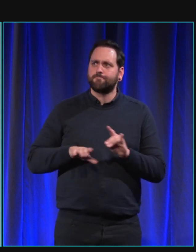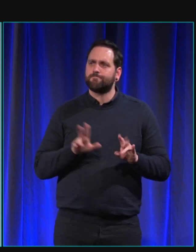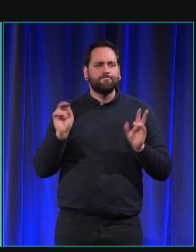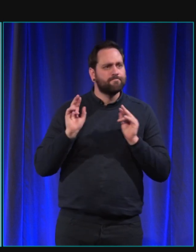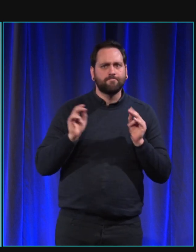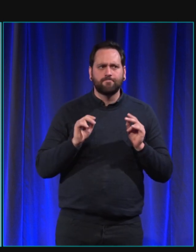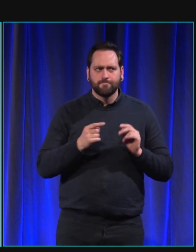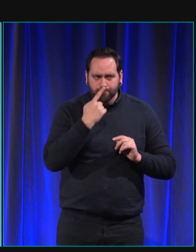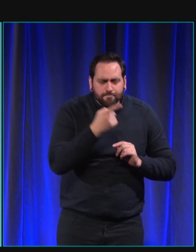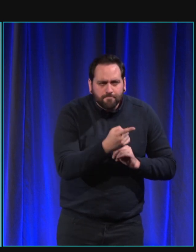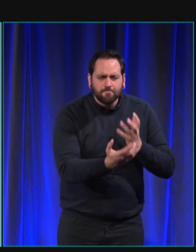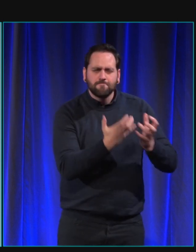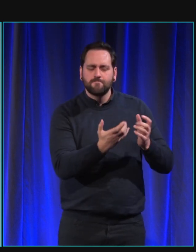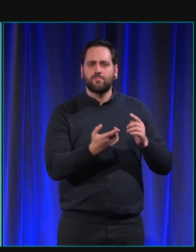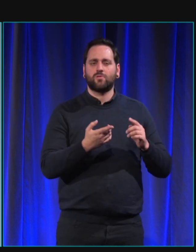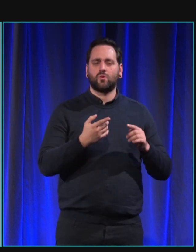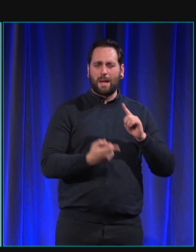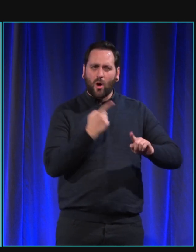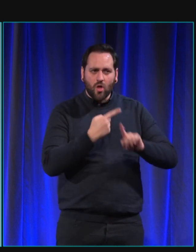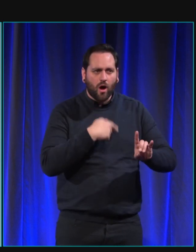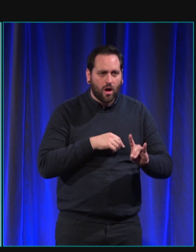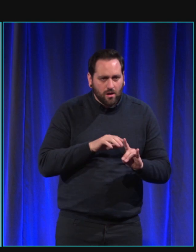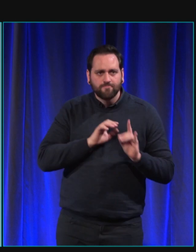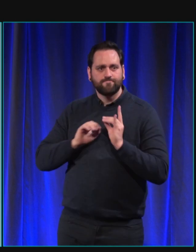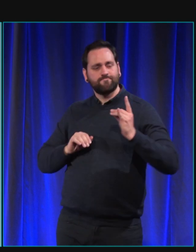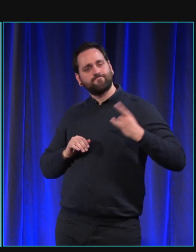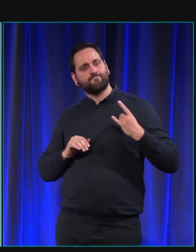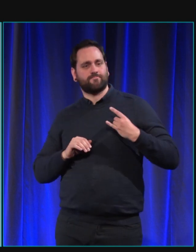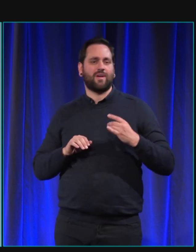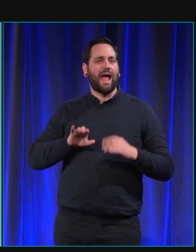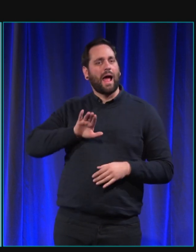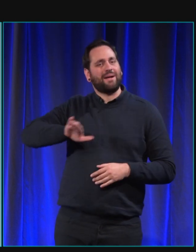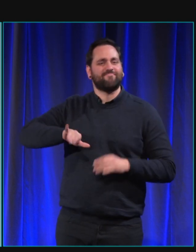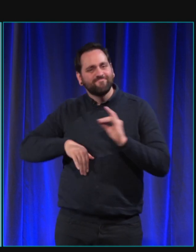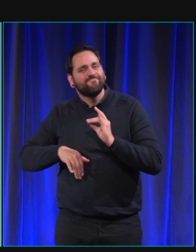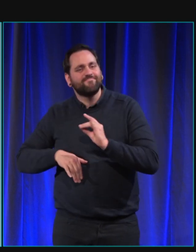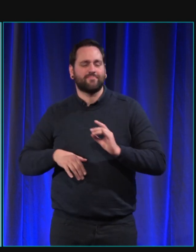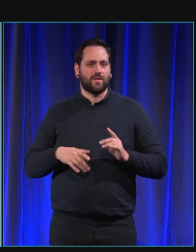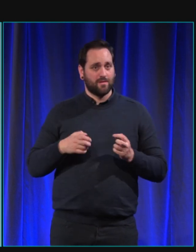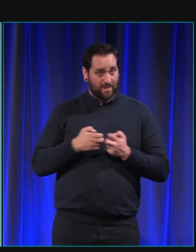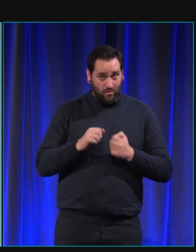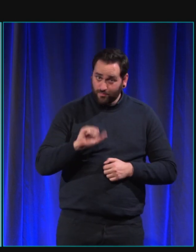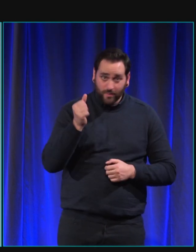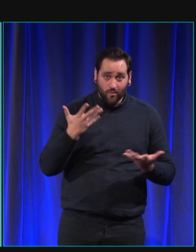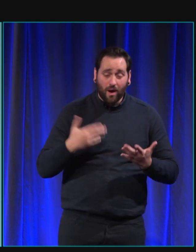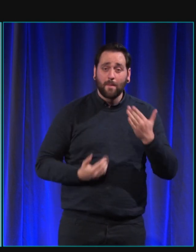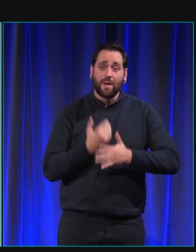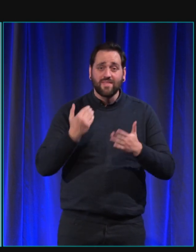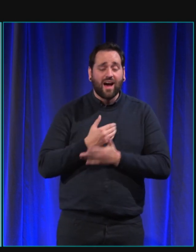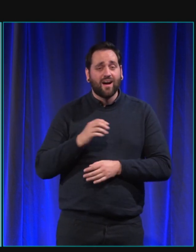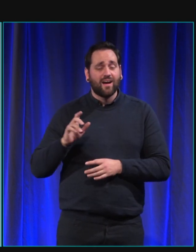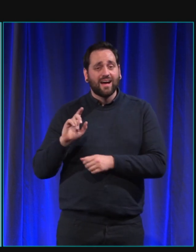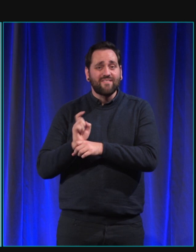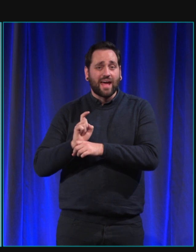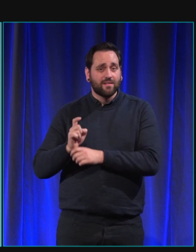à la provenance du son. Donc il va commencer le réveil le matin. Vous, vous l'entendez. Mais les personnes sourdes,